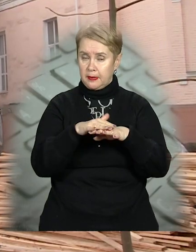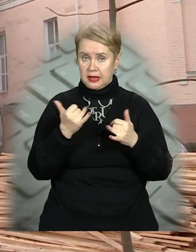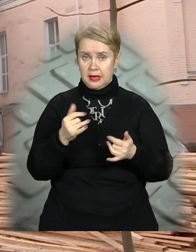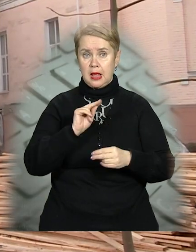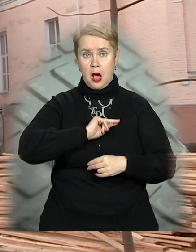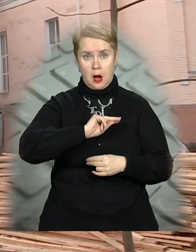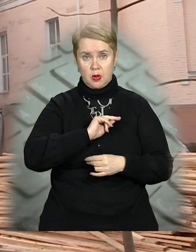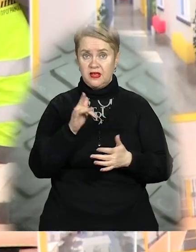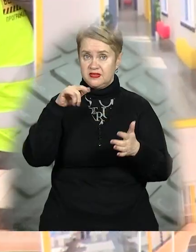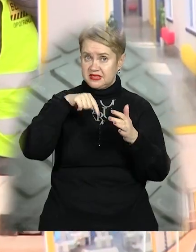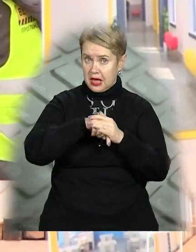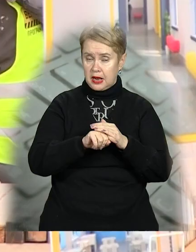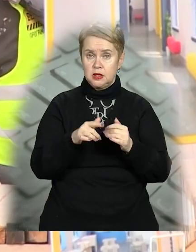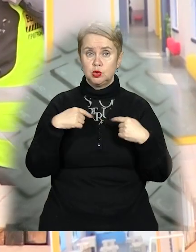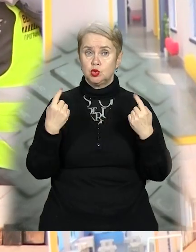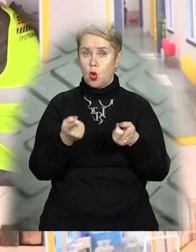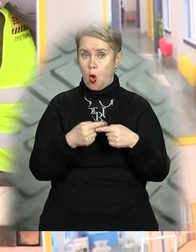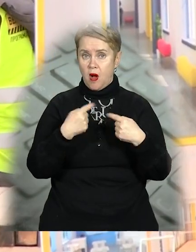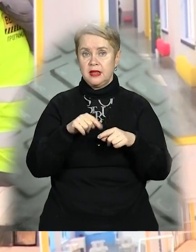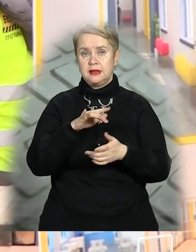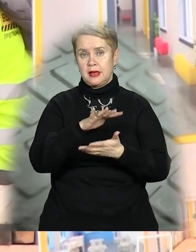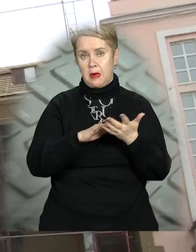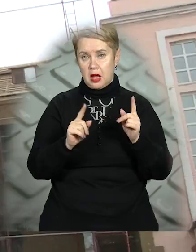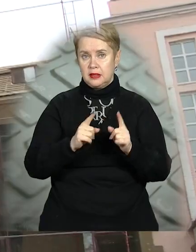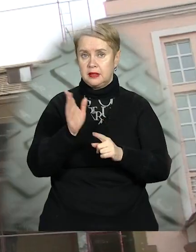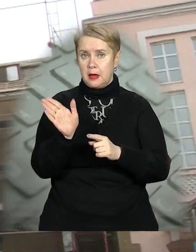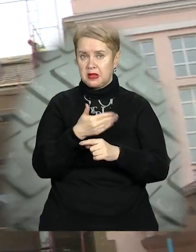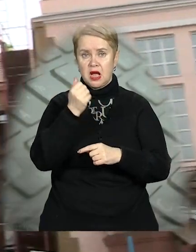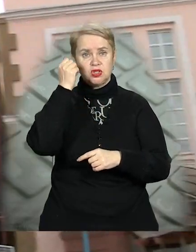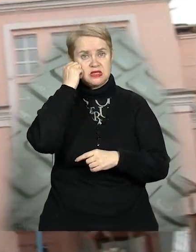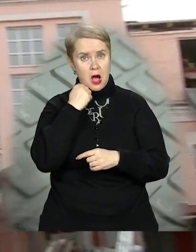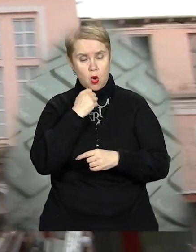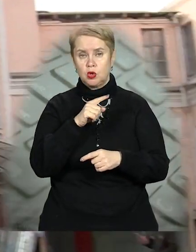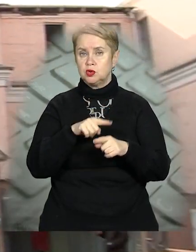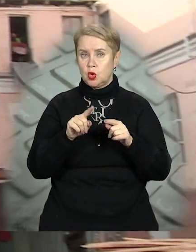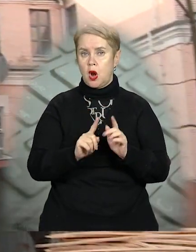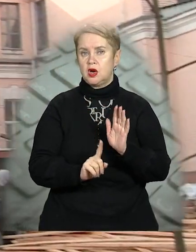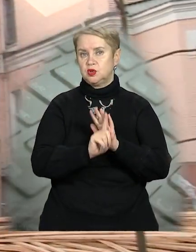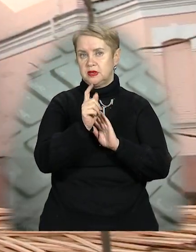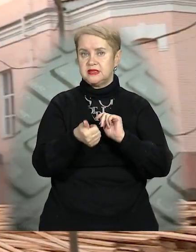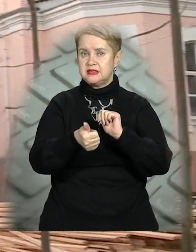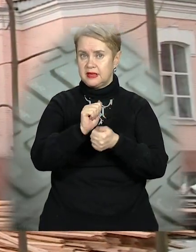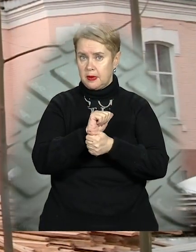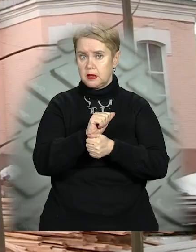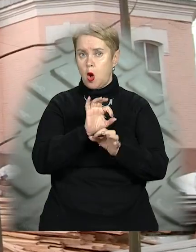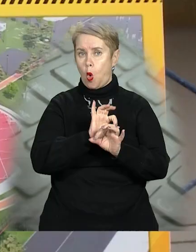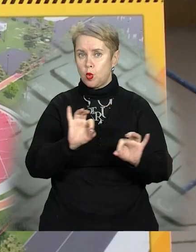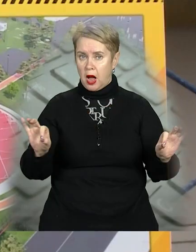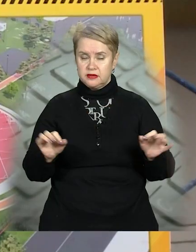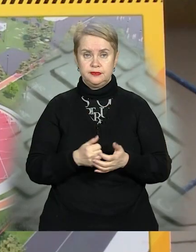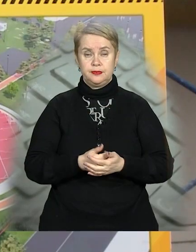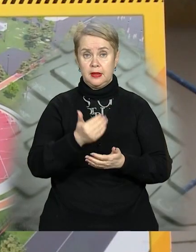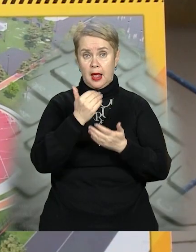роботи йдуть як всередині, так і зовні. Зокрема, триває демонтаж всього старого і невдовзі розпочнуть замінювати комунікації.